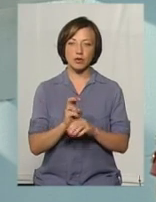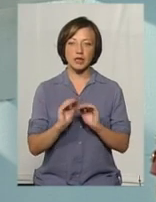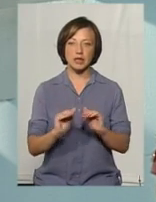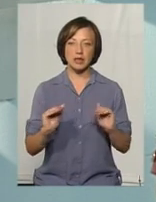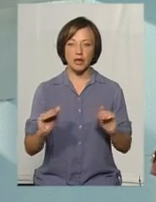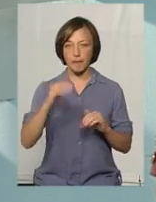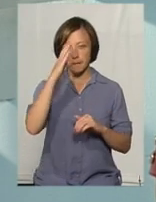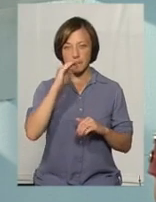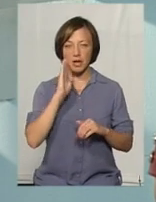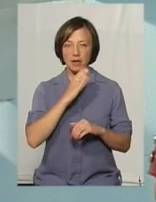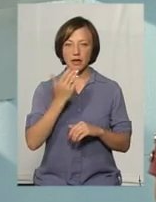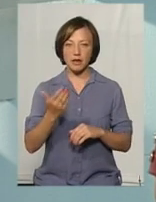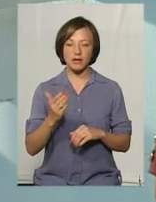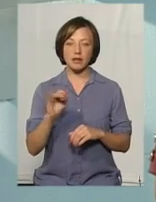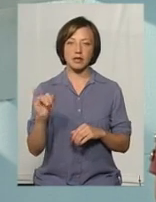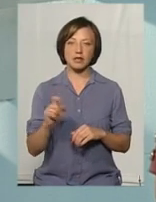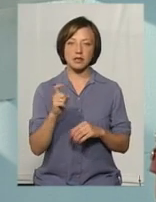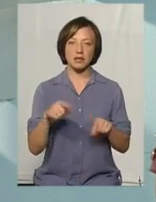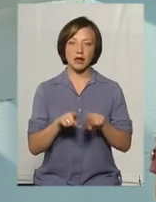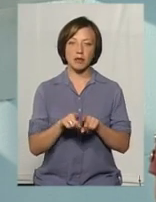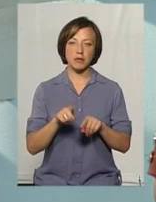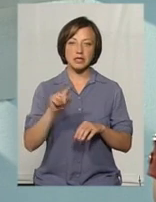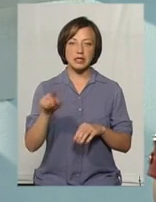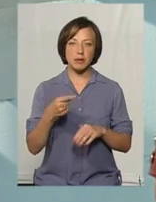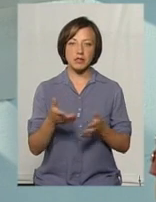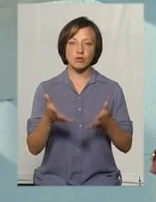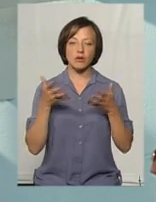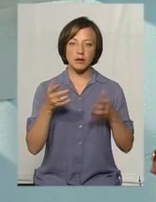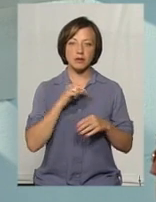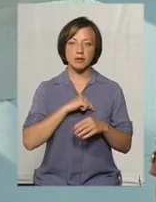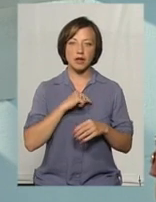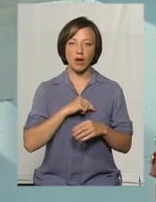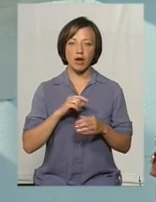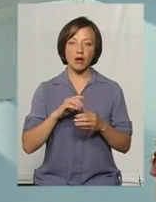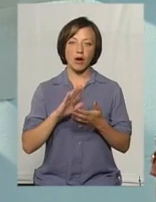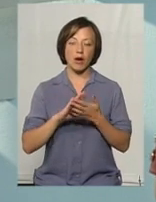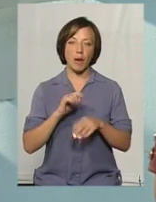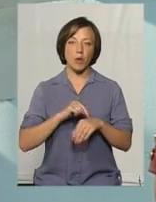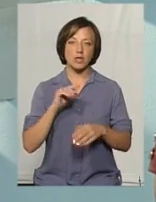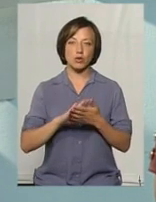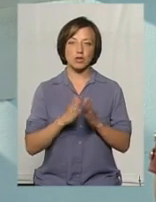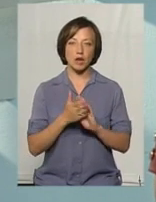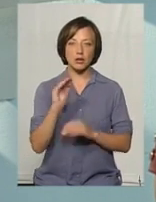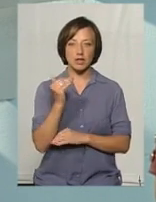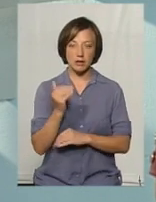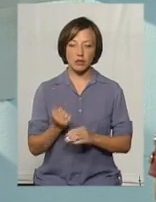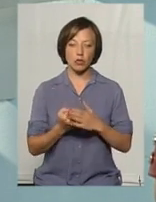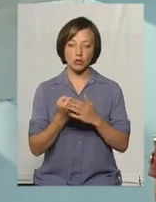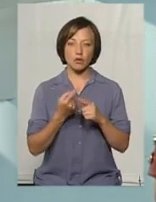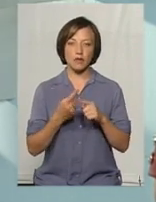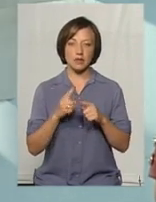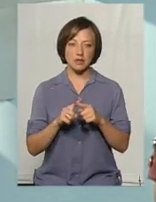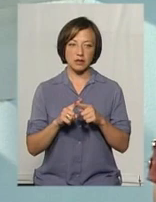батьків їх із таким запитом, як з'ясування психоемоційного стану дитини. І на основі цих